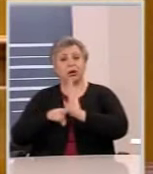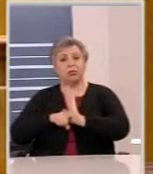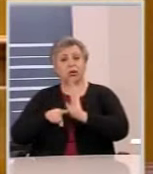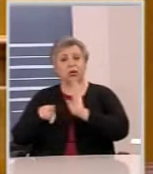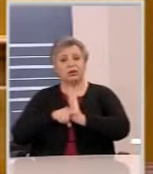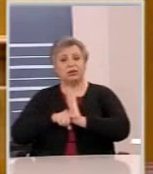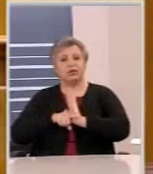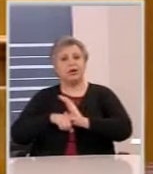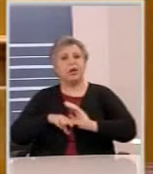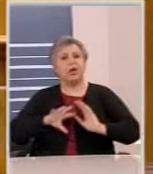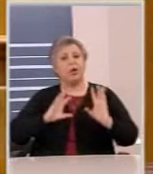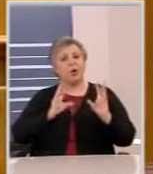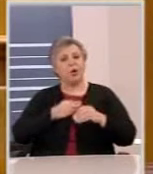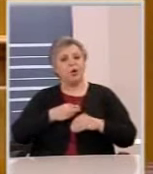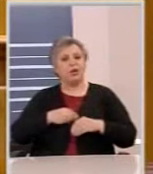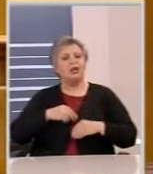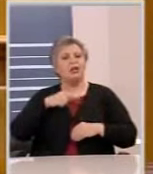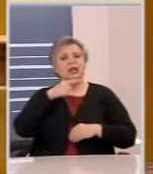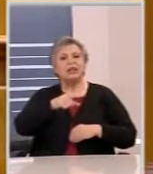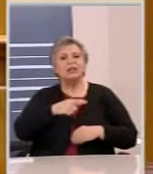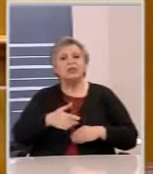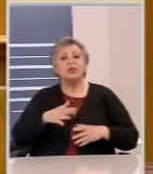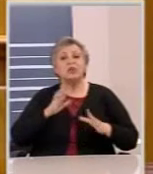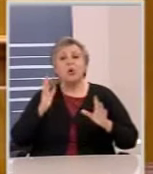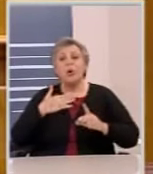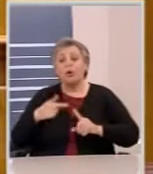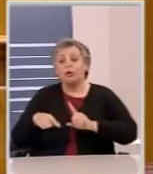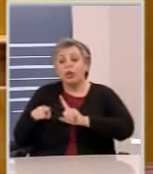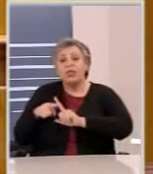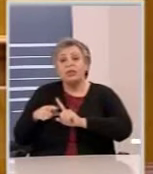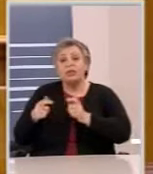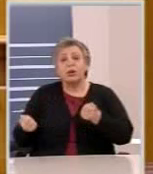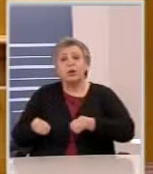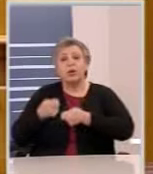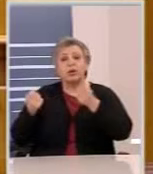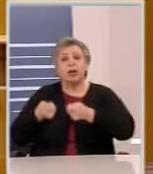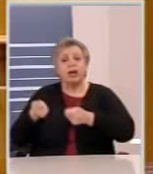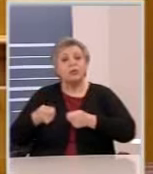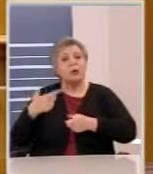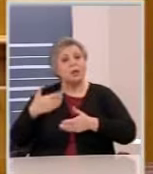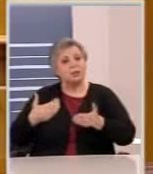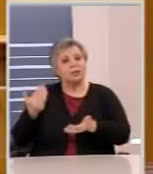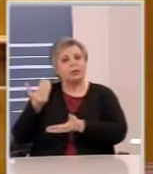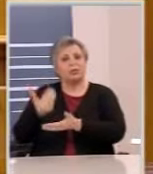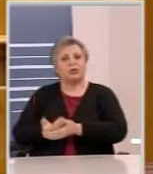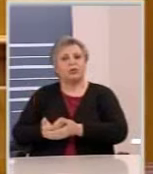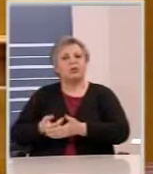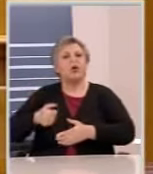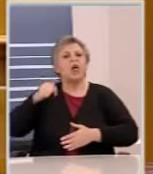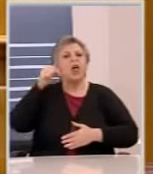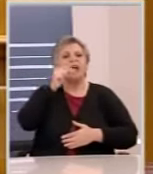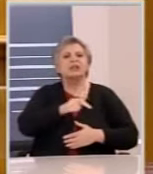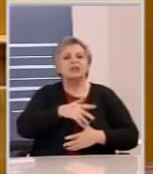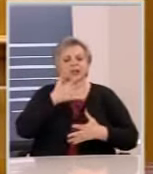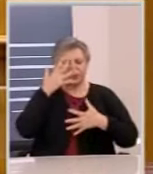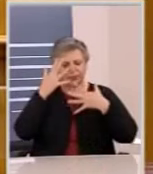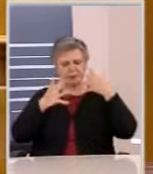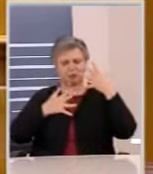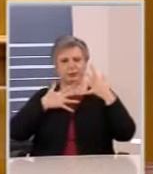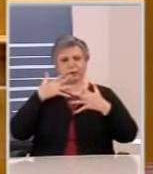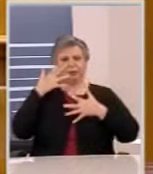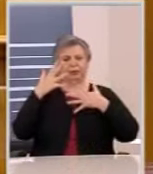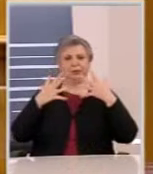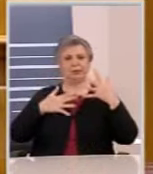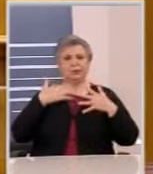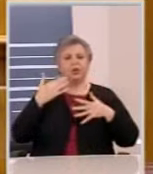Γιατί έχετε αλλεργία σε οτιδήποτε θετικό συμβαίνει σε αυτόν τον τόπο και τον φέρνει ο ΣΥΡΙΖΑ. Γιατί έχετε πάθει βέρντικο και γιατί κυρίως